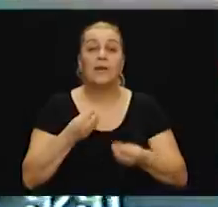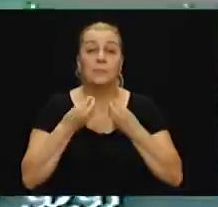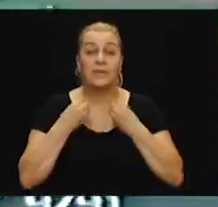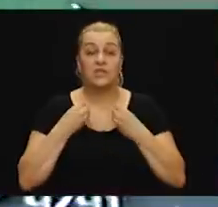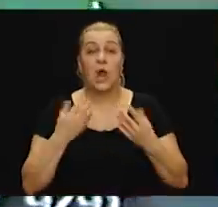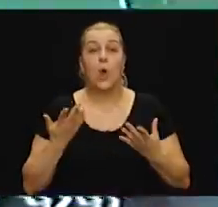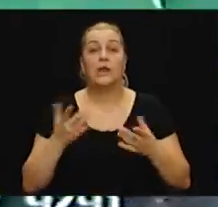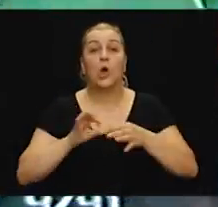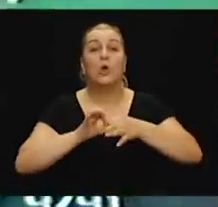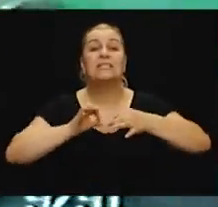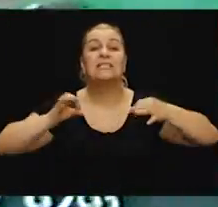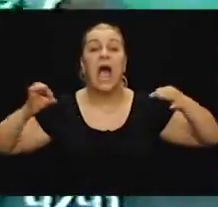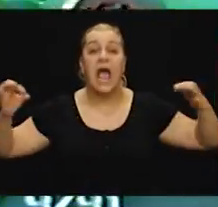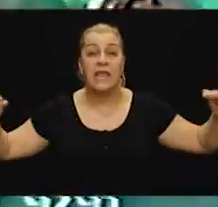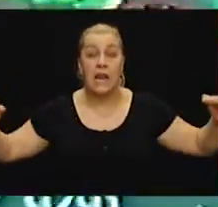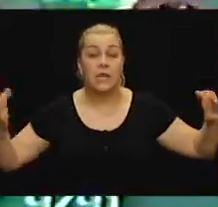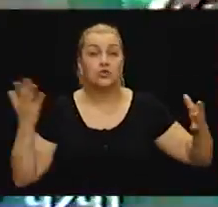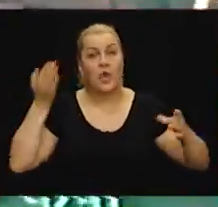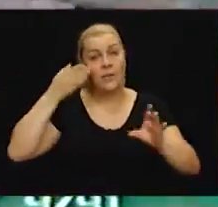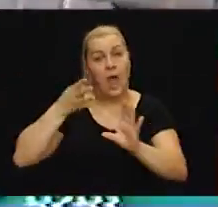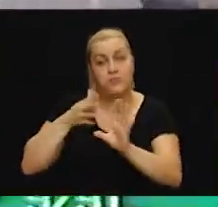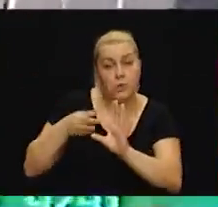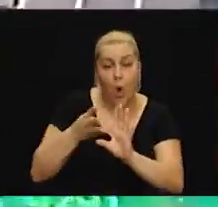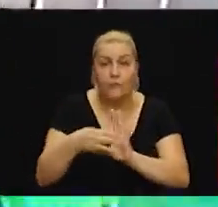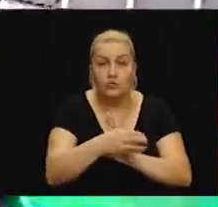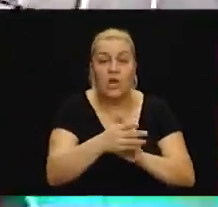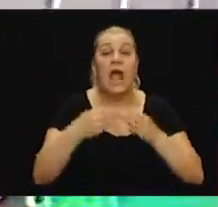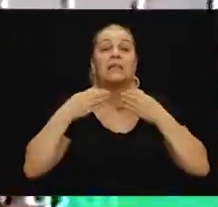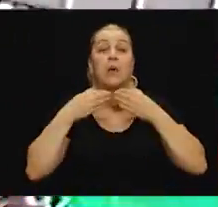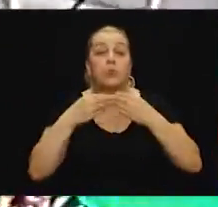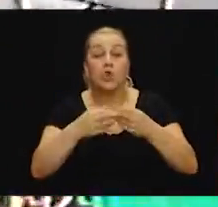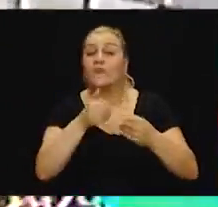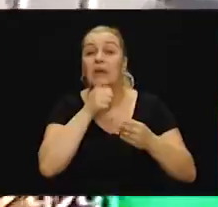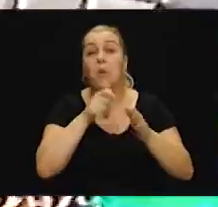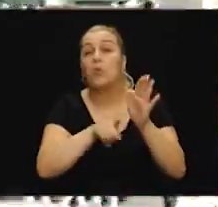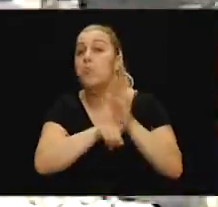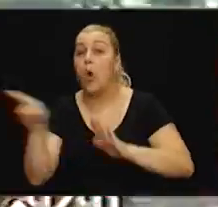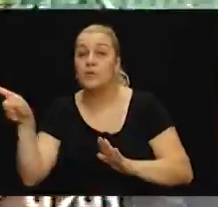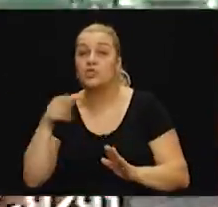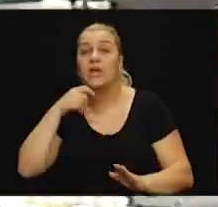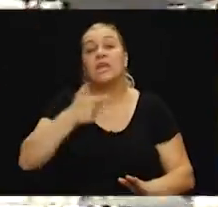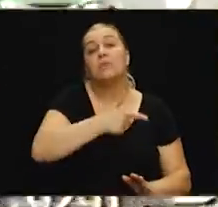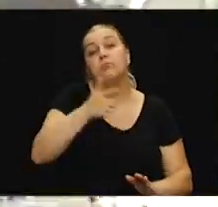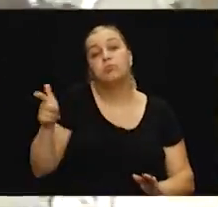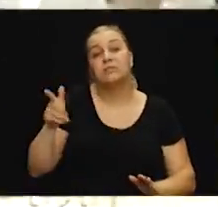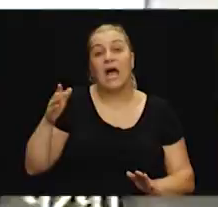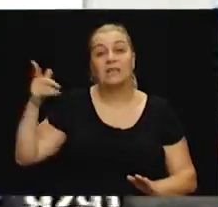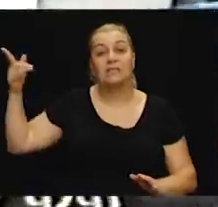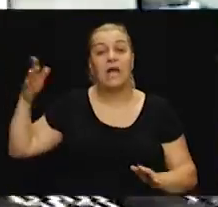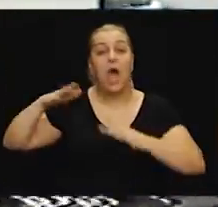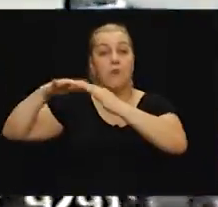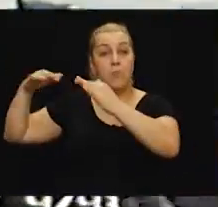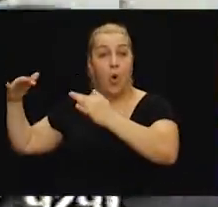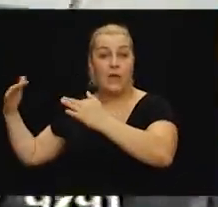sajli koja je bila provučena da brodovi ne mogu pobjeći pa onda pucati sa pučine prema